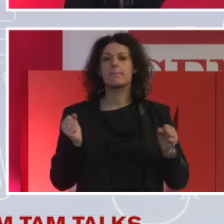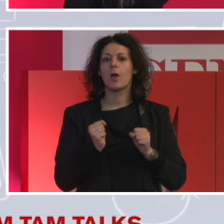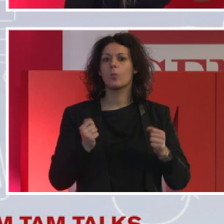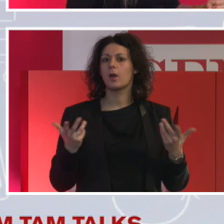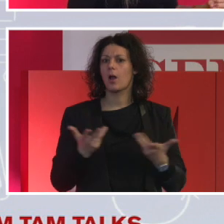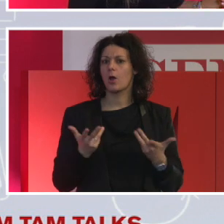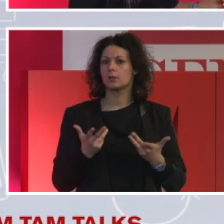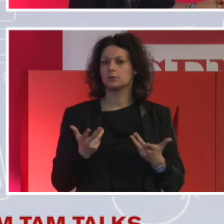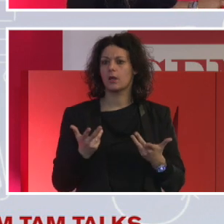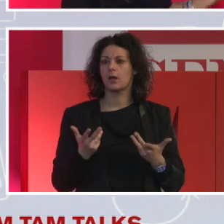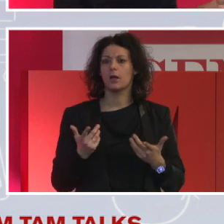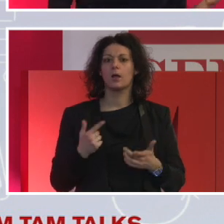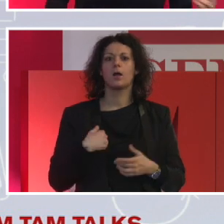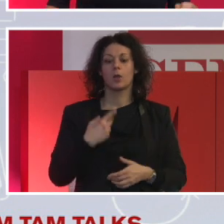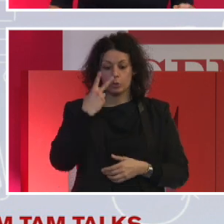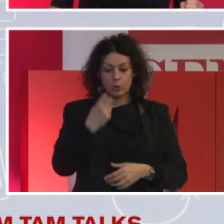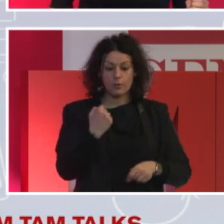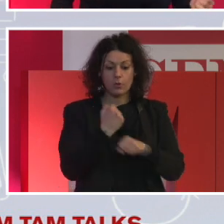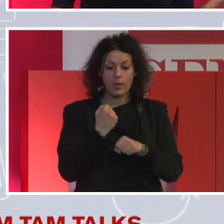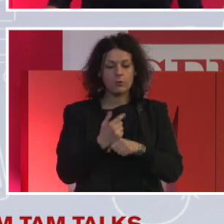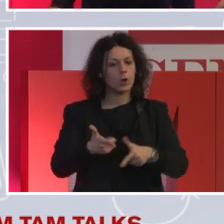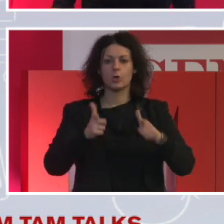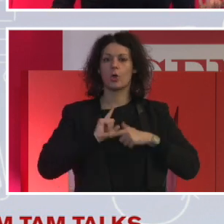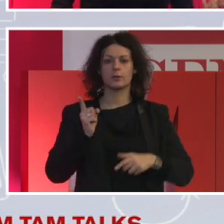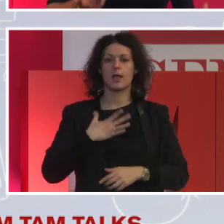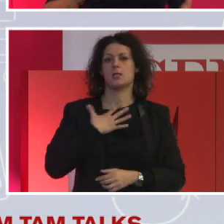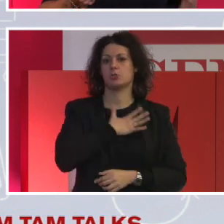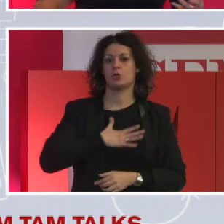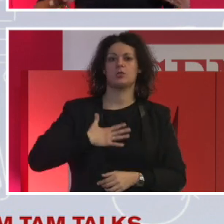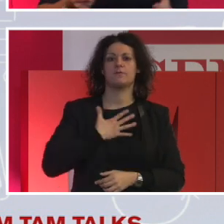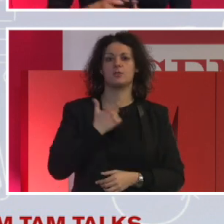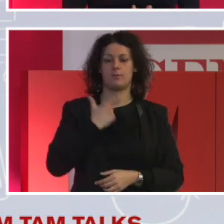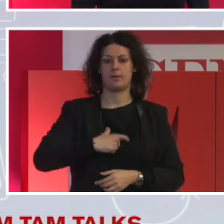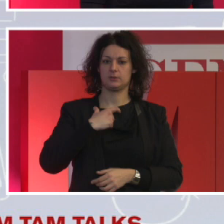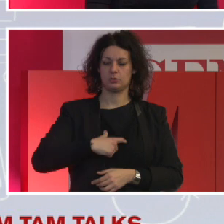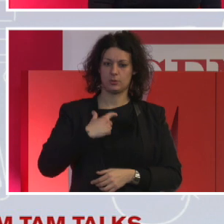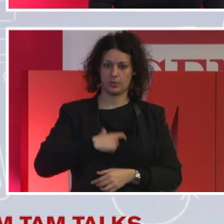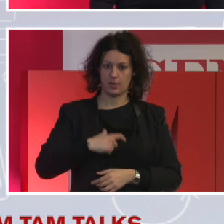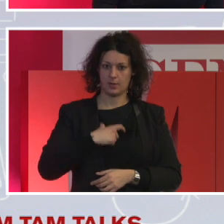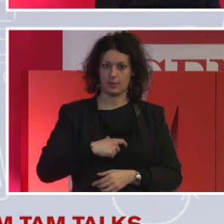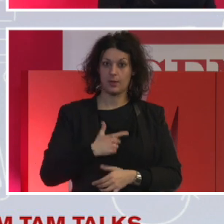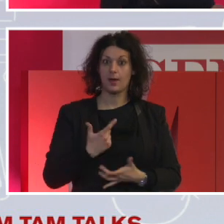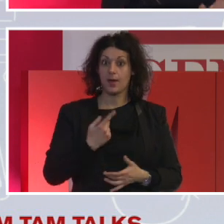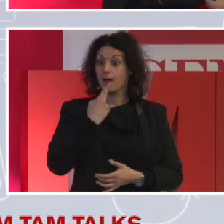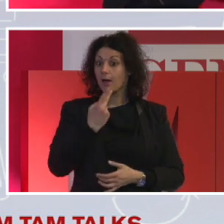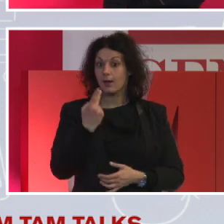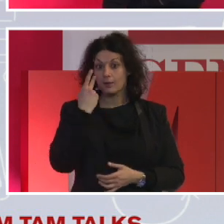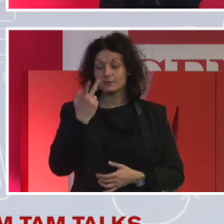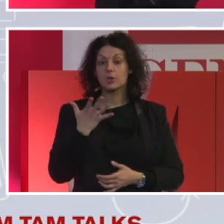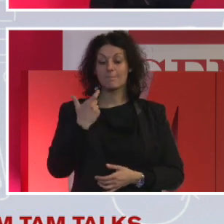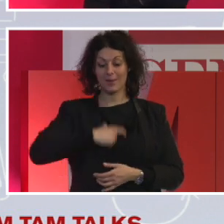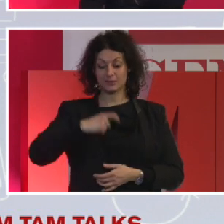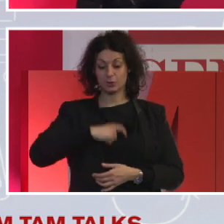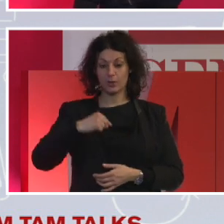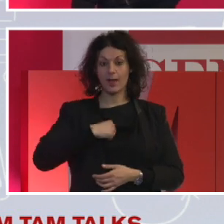è trovare un lavoro che non soddisfa la mia personalità. Questo, come abbiamo visto, la personalità, è un tratto di come descrivono la divorce, se vi